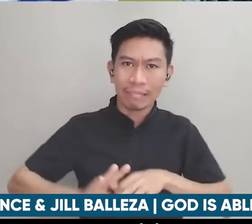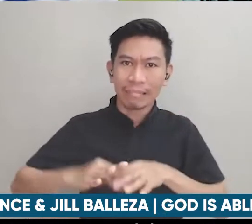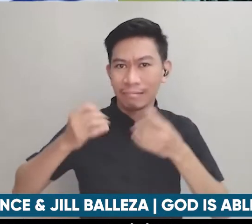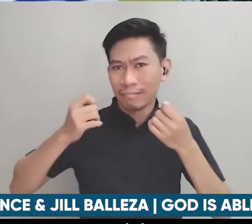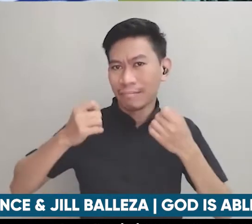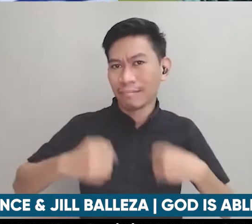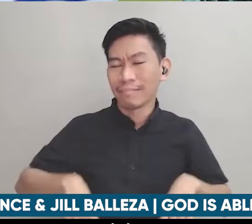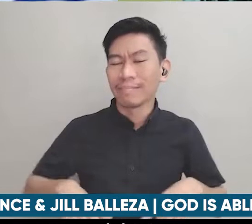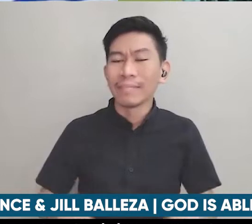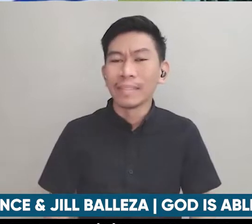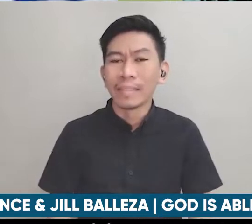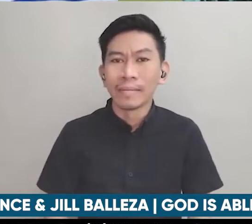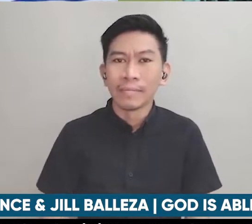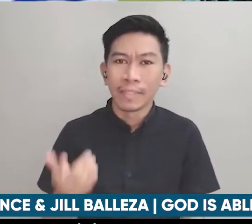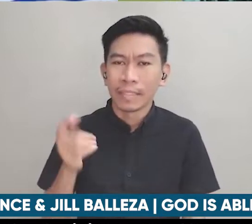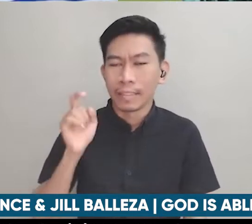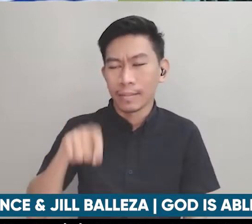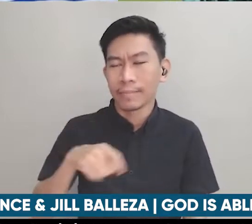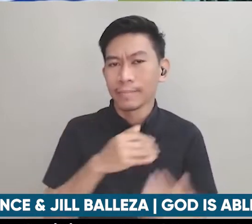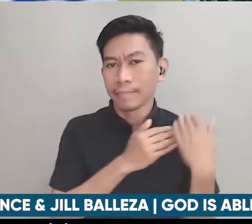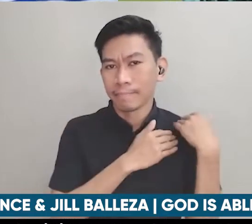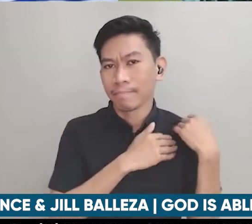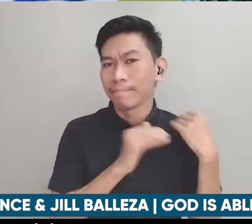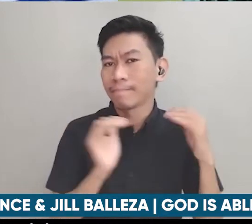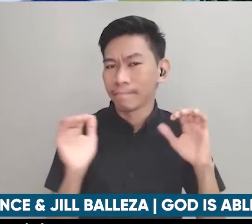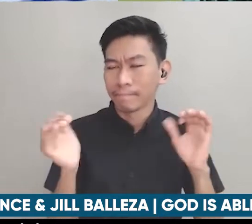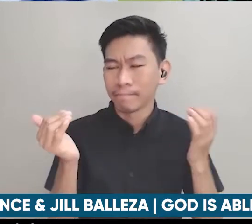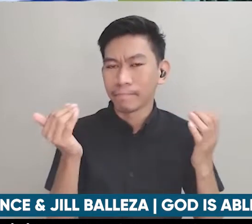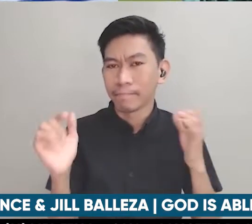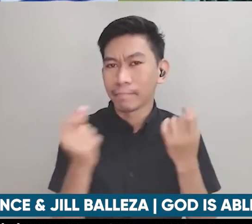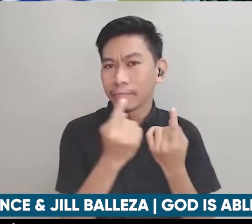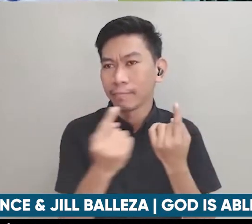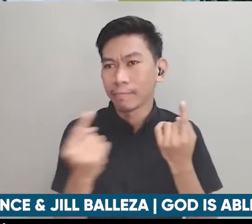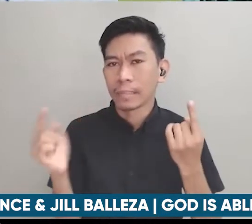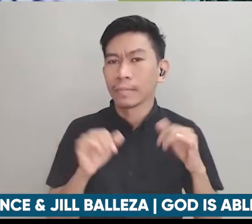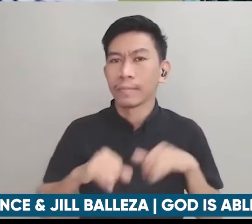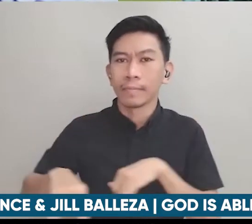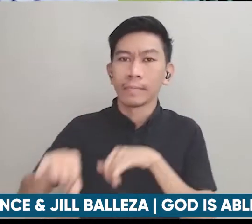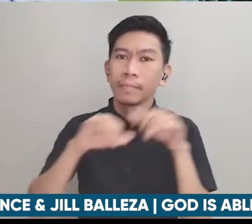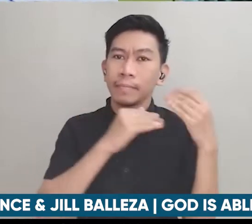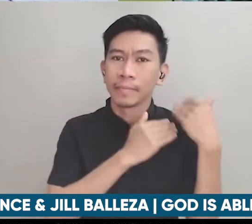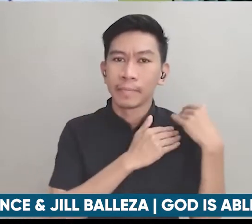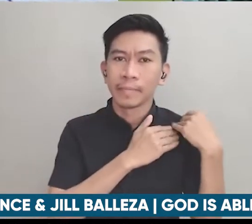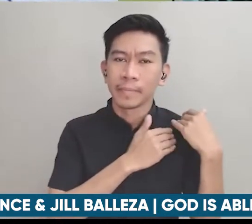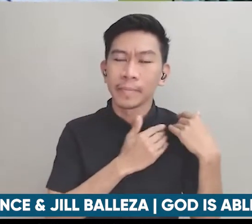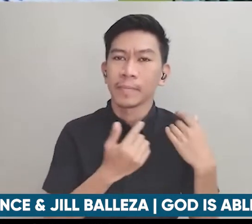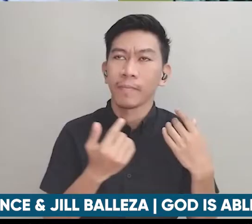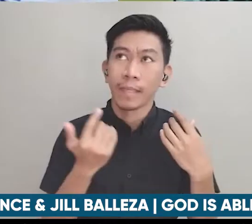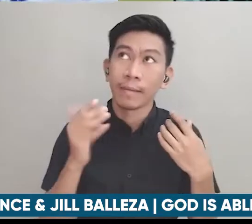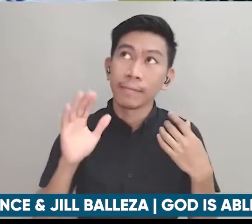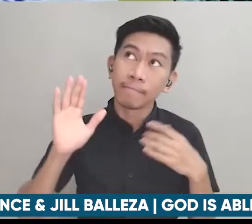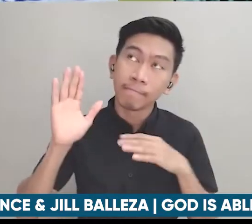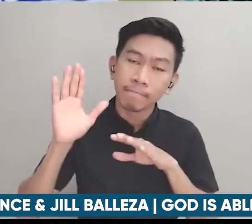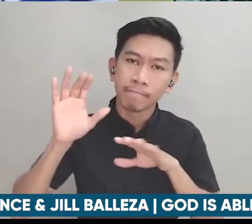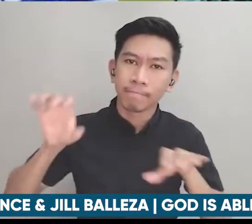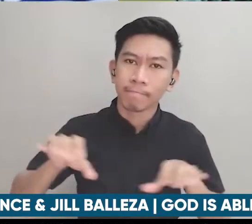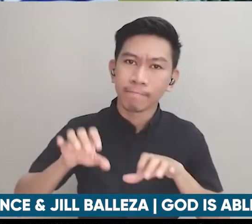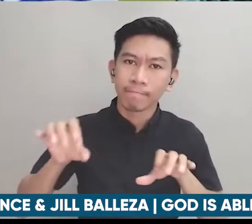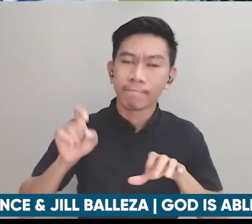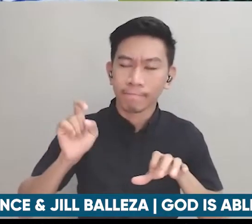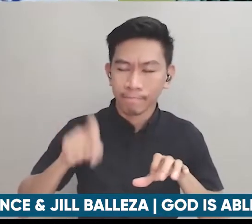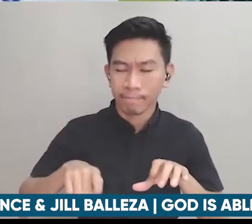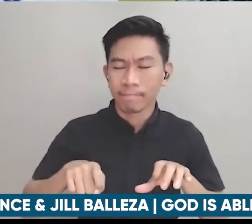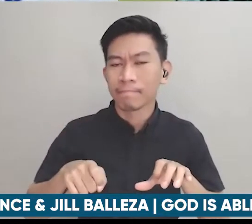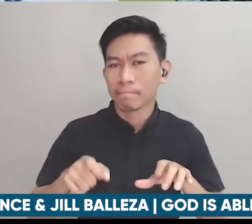natin yung parte natin dun sa ano sa ano ng Lord sa work ng Lord para sa